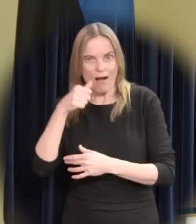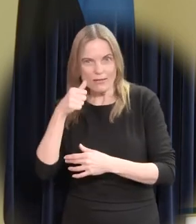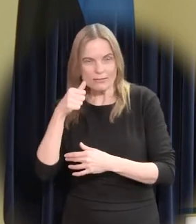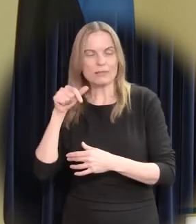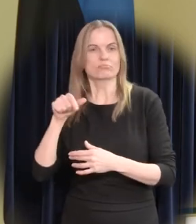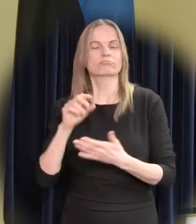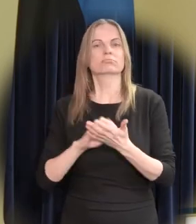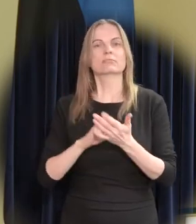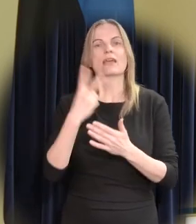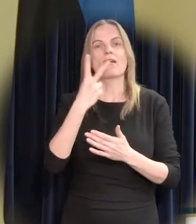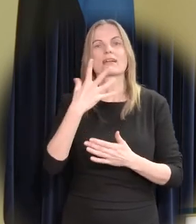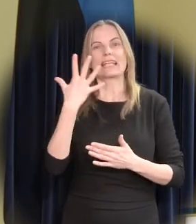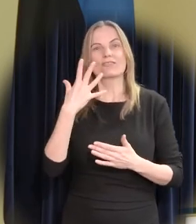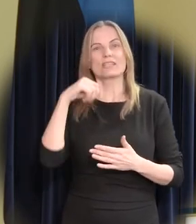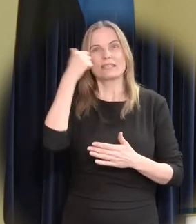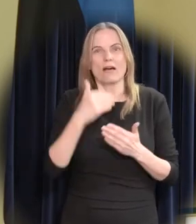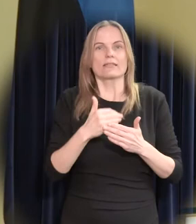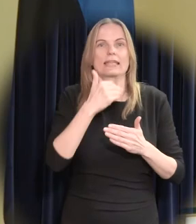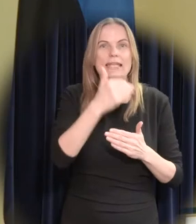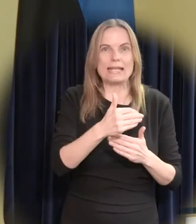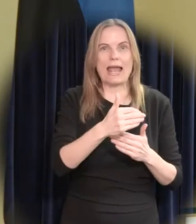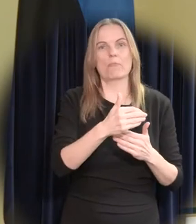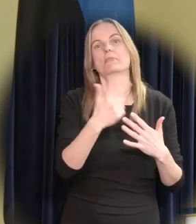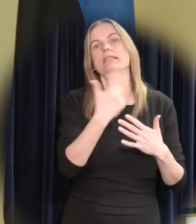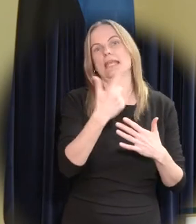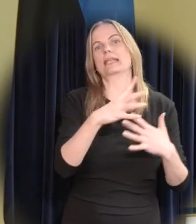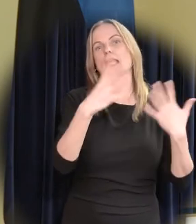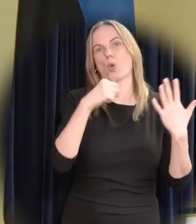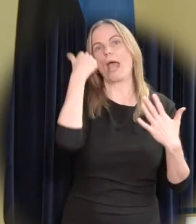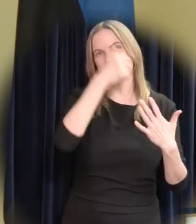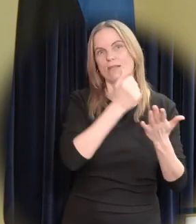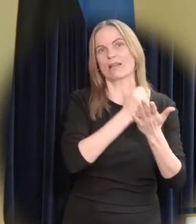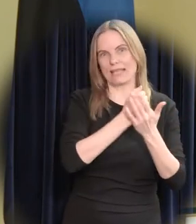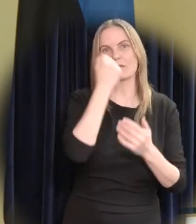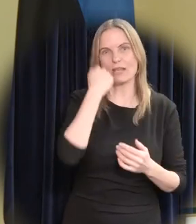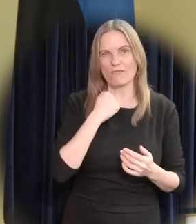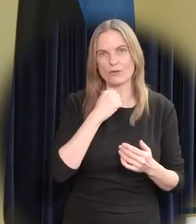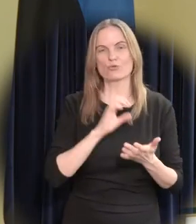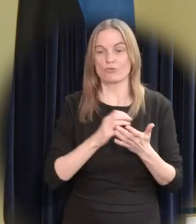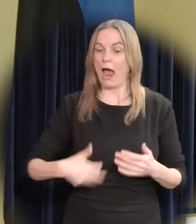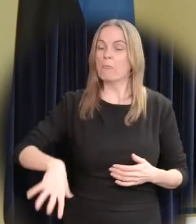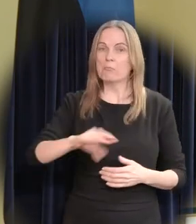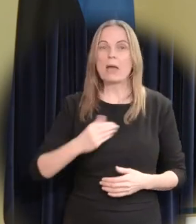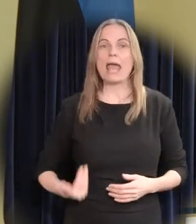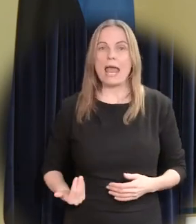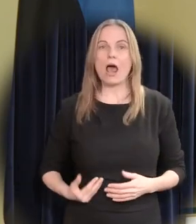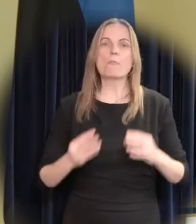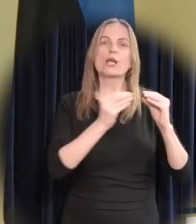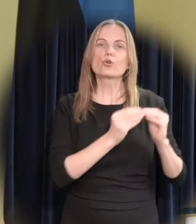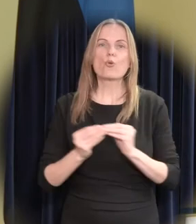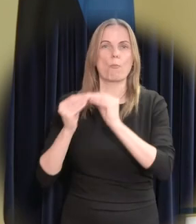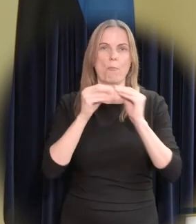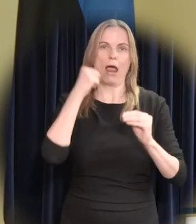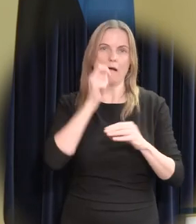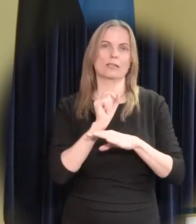hiljem, peaaegus 79 aastat. Teisi sõnu, me elame üle 10 aasta kauem. Mitte üheski